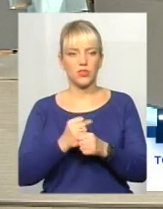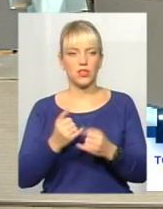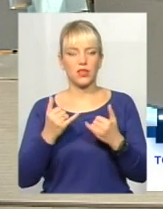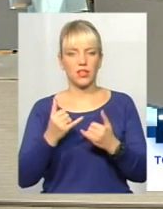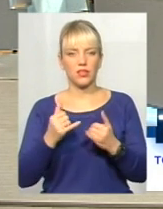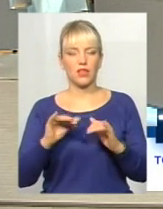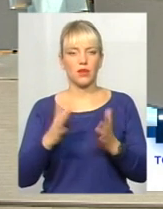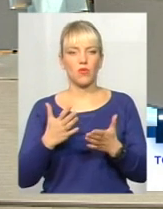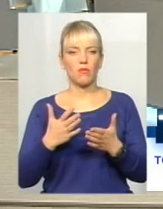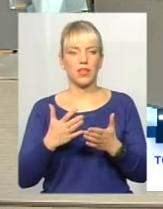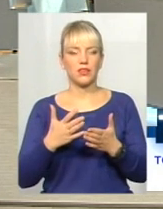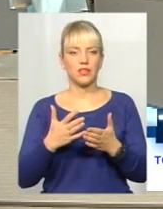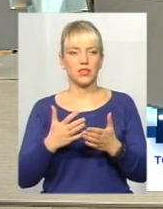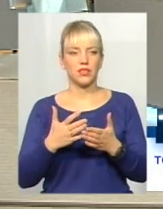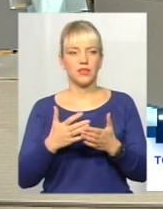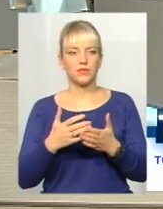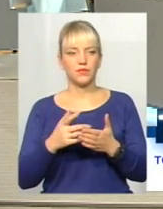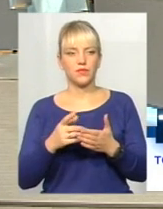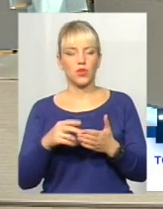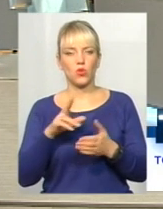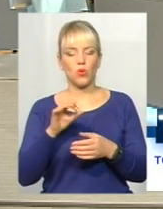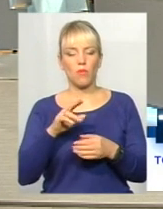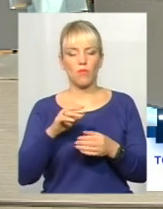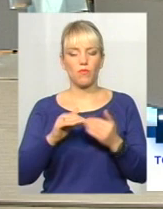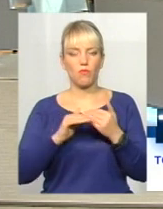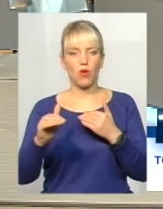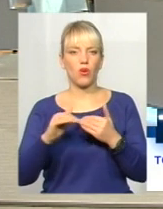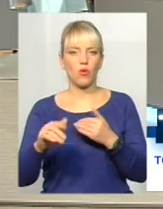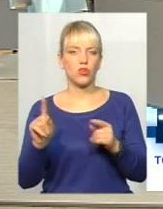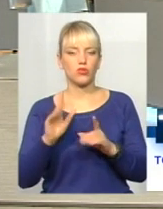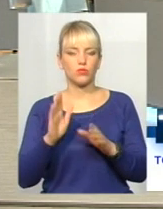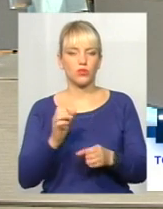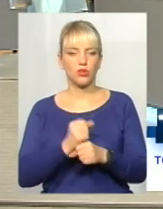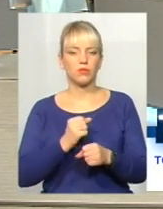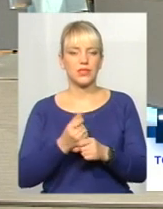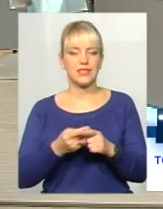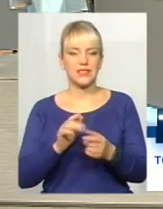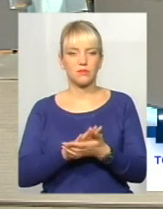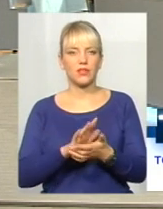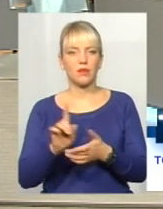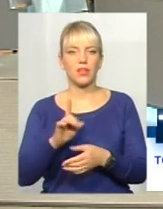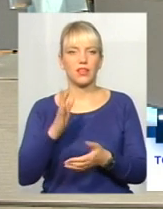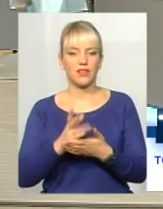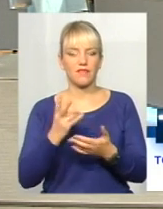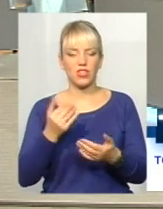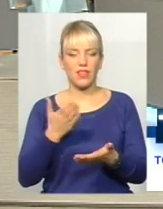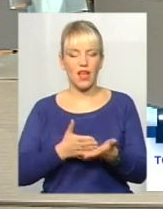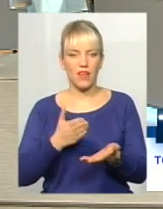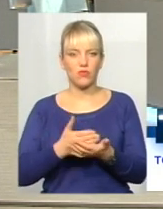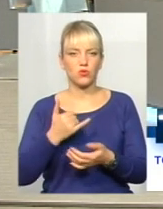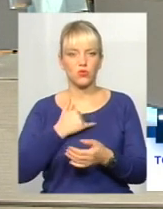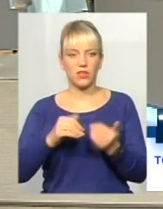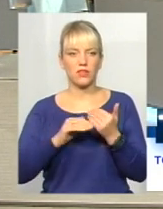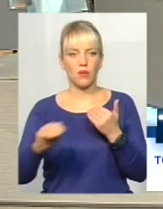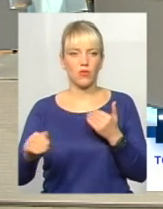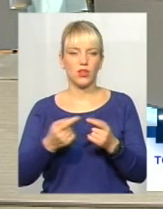ступає до нашого полігону. Що буде робитися з тим спеціалом, який вже є в наявності на нашому полігоні?